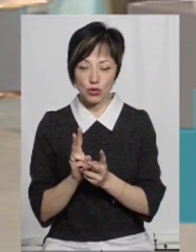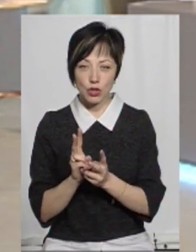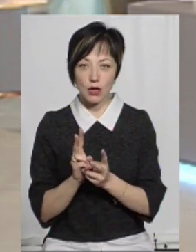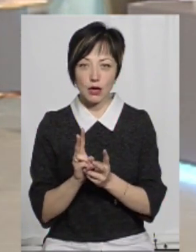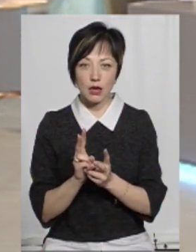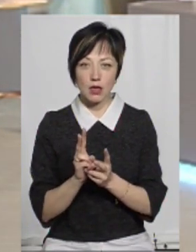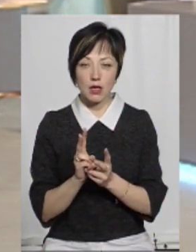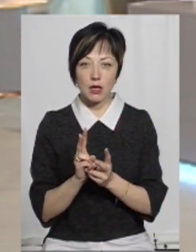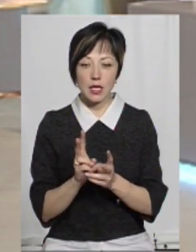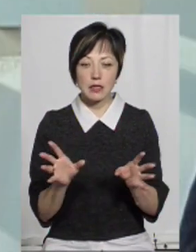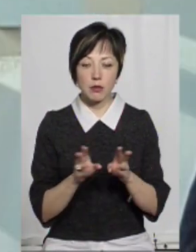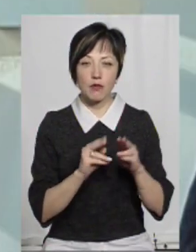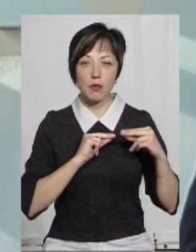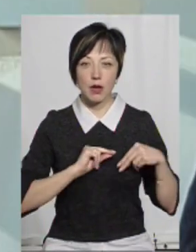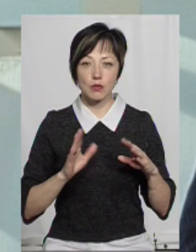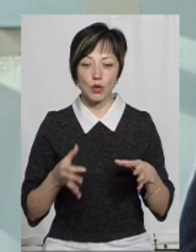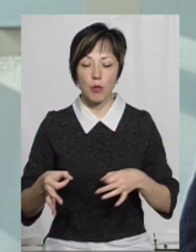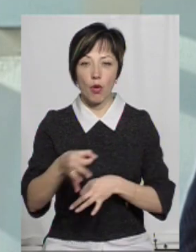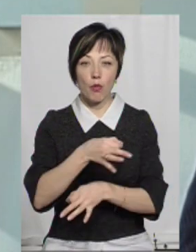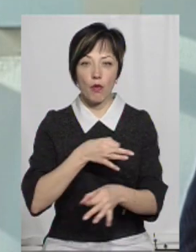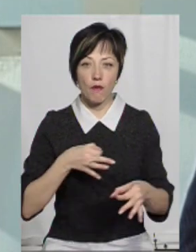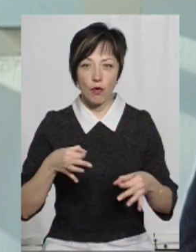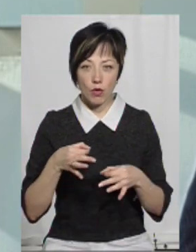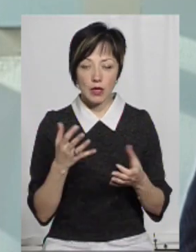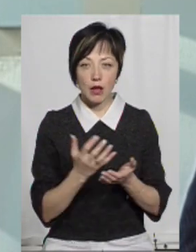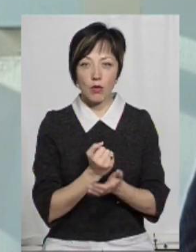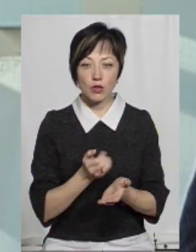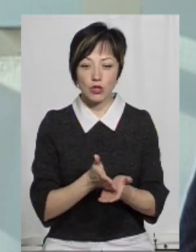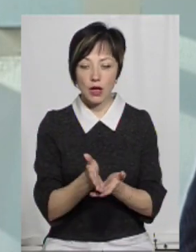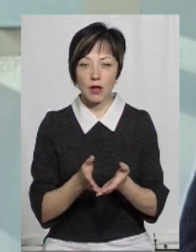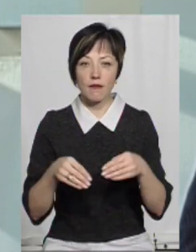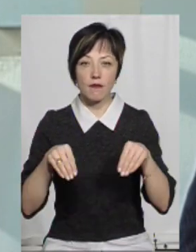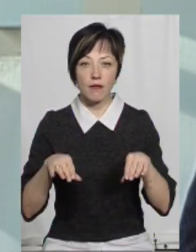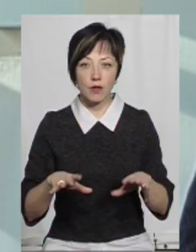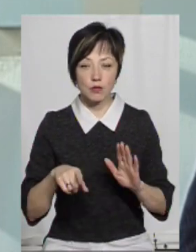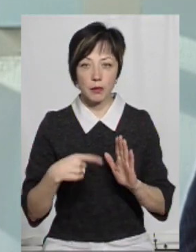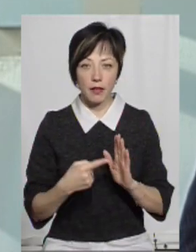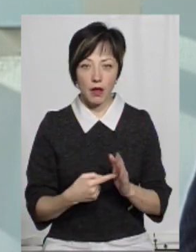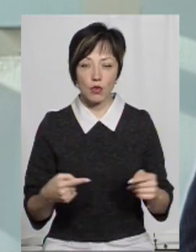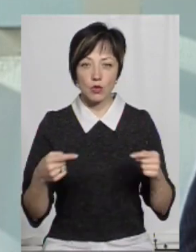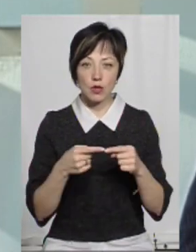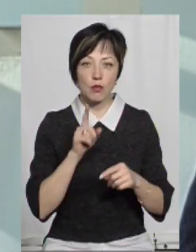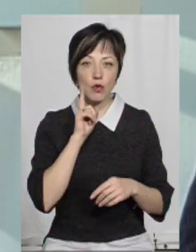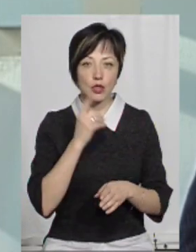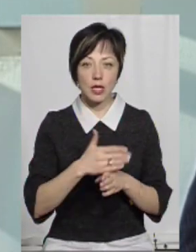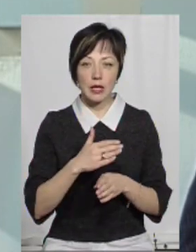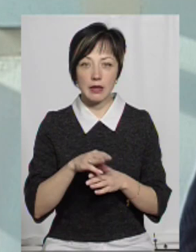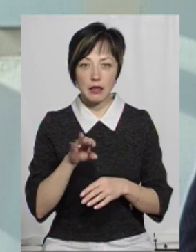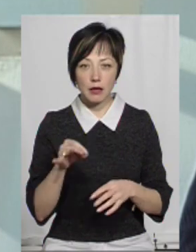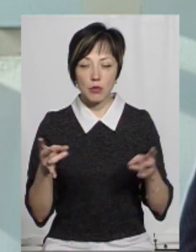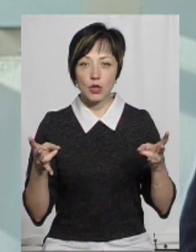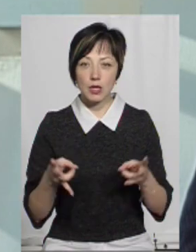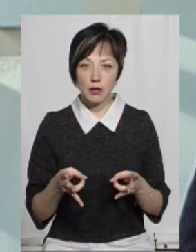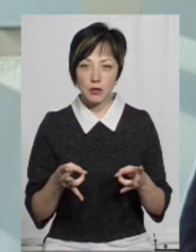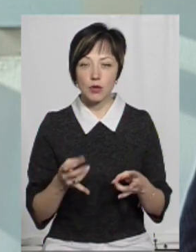спільної співпраці будемо говарювати, находити якісь шляхи вирішення, питання однозначно, молодіжні кредити потрібні.